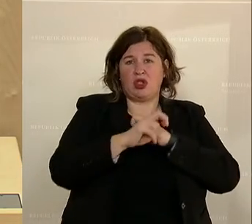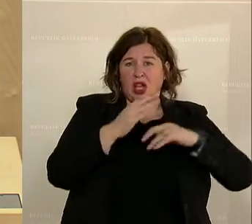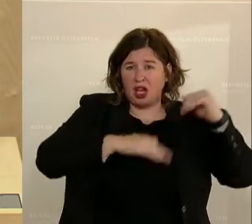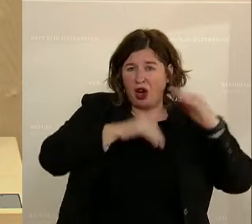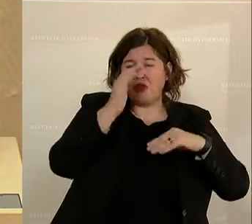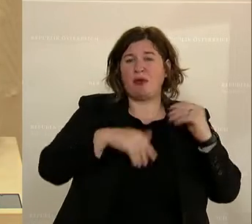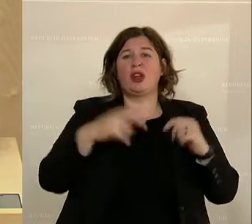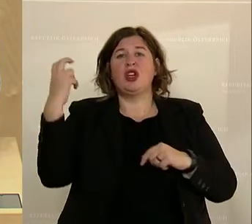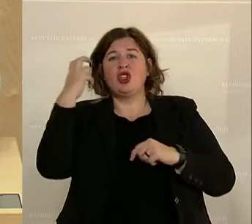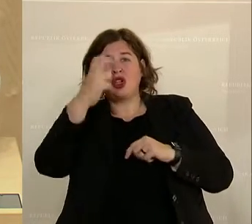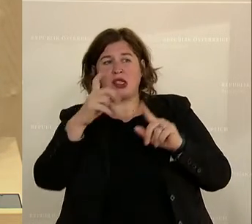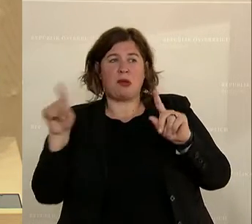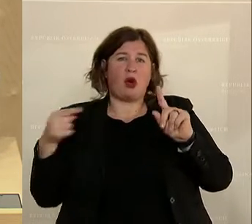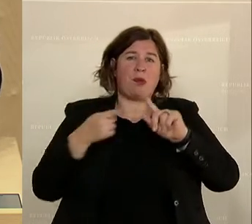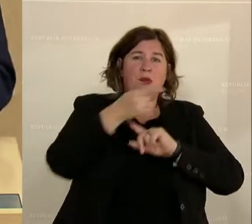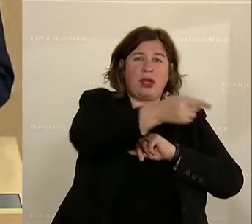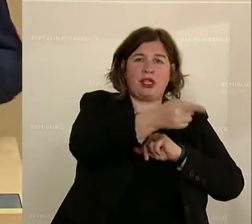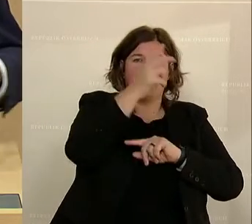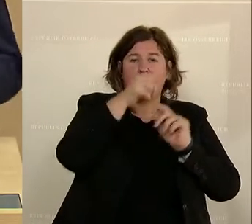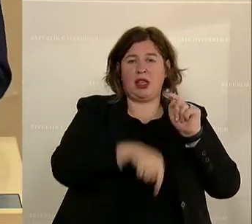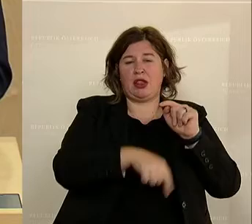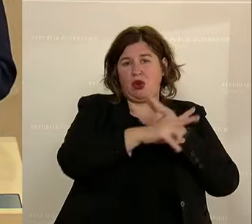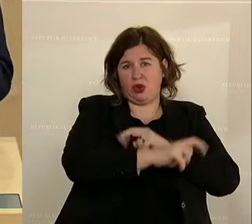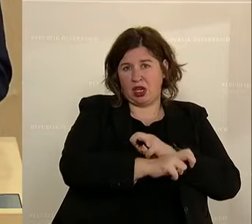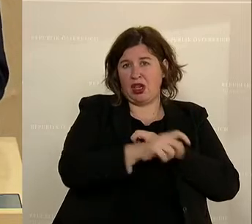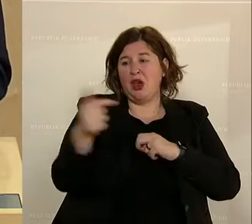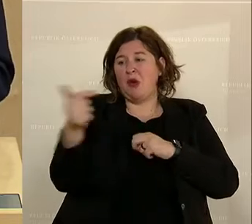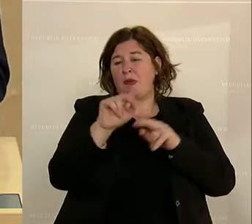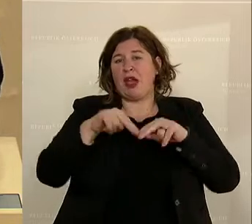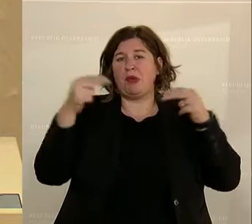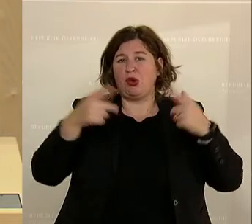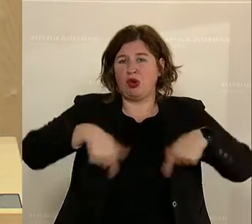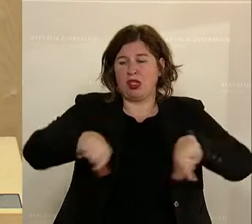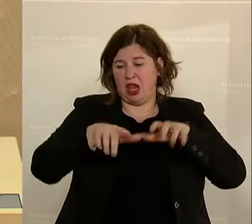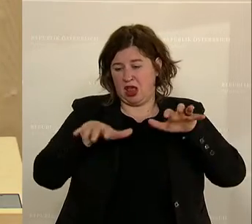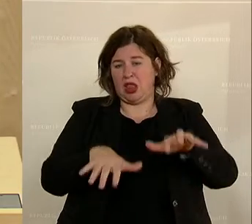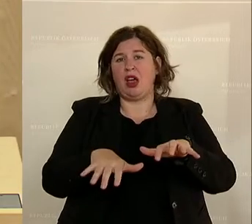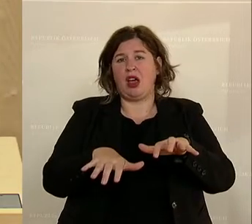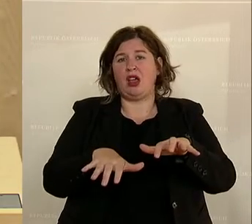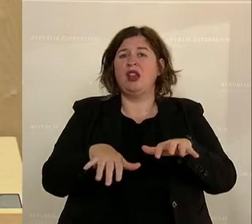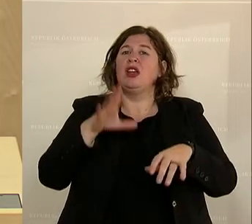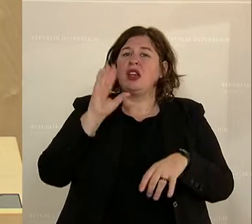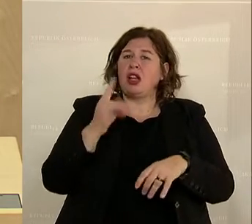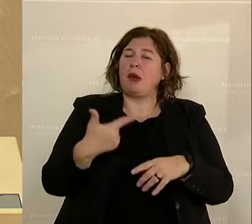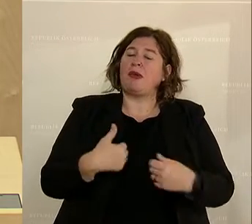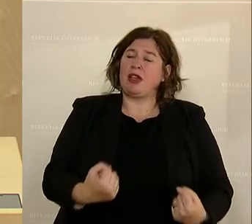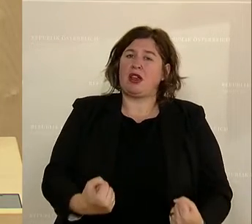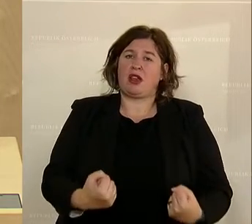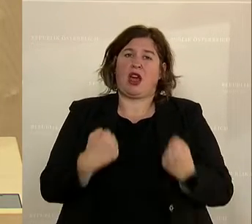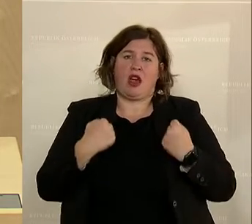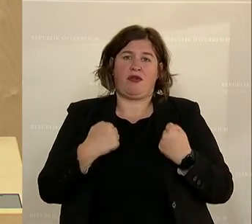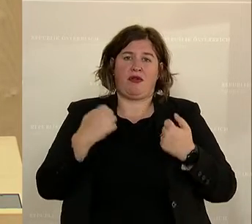Straßenbahnen auch nach Niederösterreich hinaus zu bringen mit den beiden Bundesländern. Hier, glaube ich, sind die nächsten Kraftanstrengungen